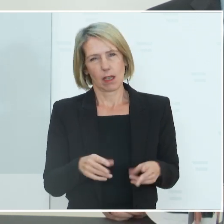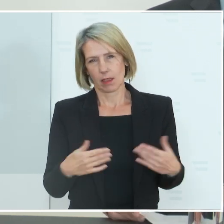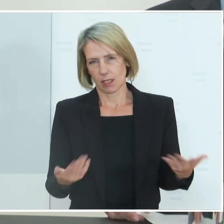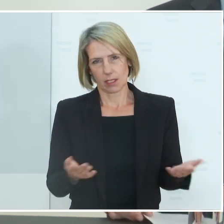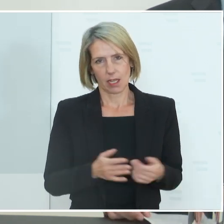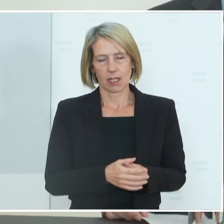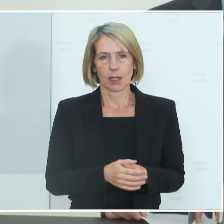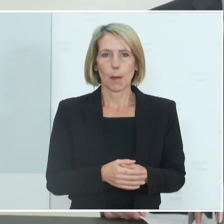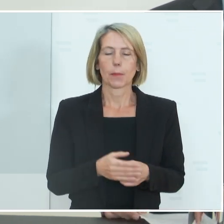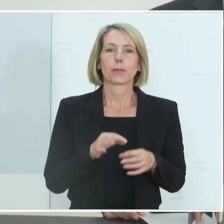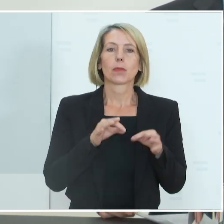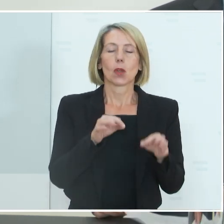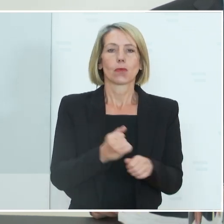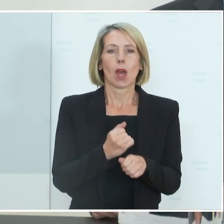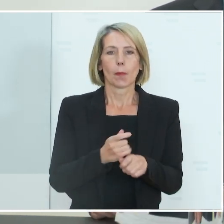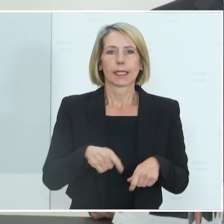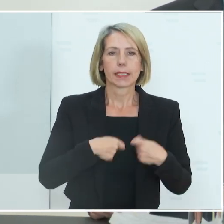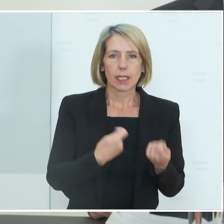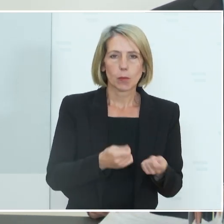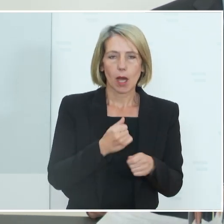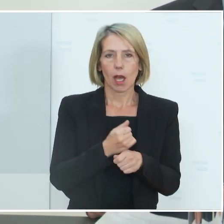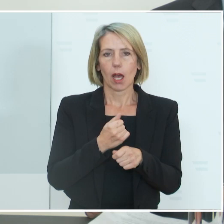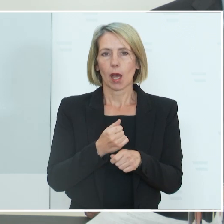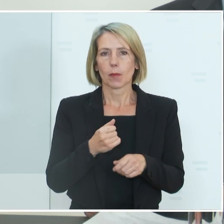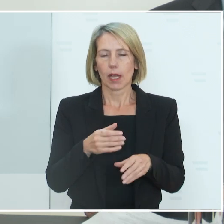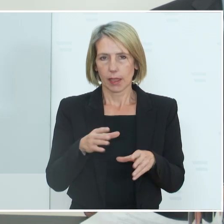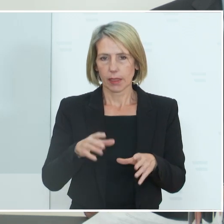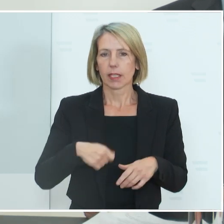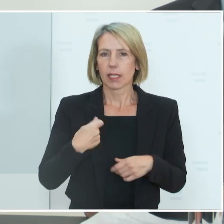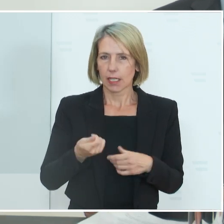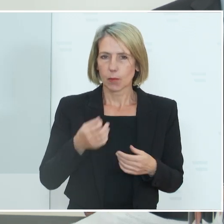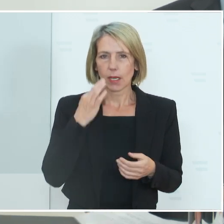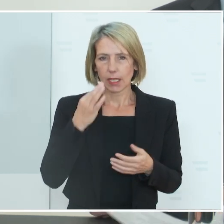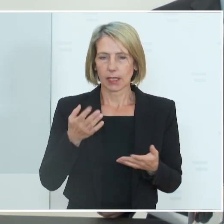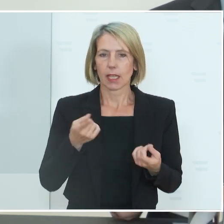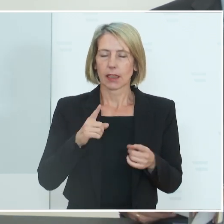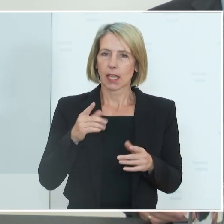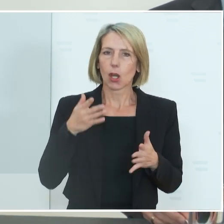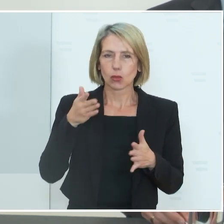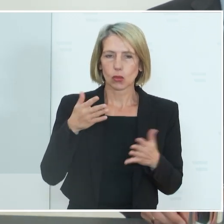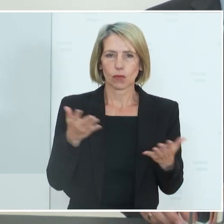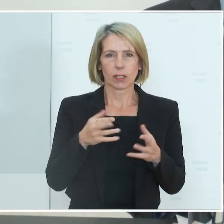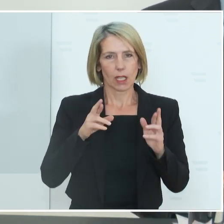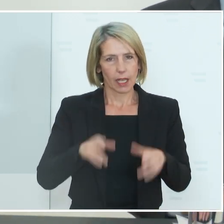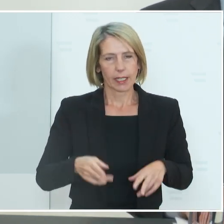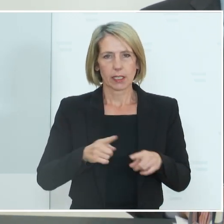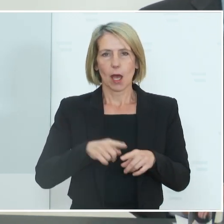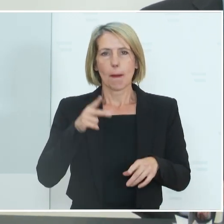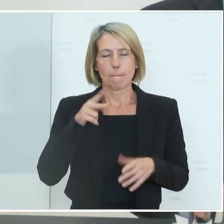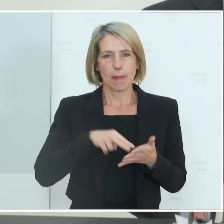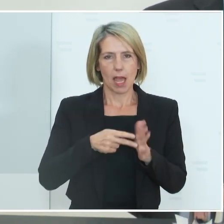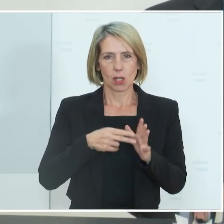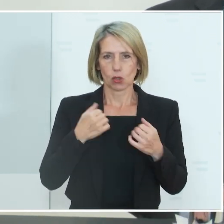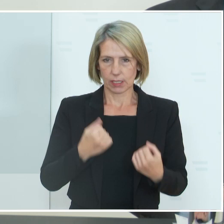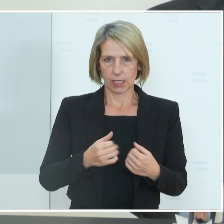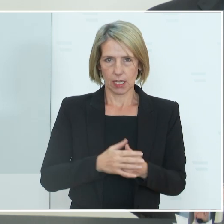Für die Arbeitgeberinnen und Arbeitgeber schafft diese Regelung zusätzliche Planungs und Rechtssicherheit. Wo eine